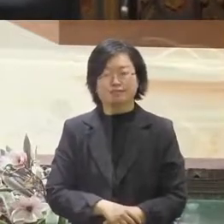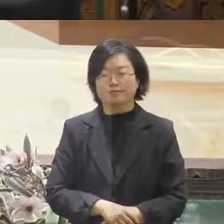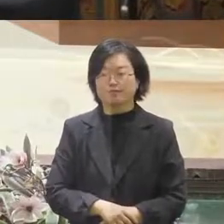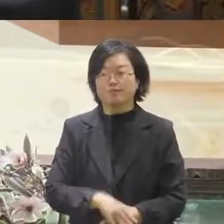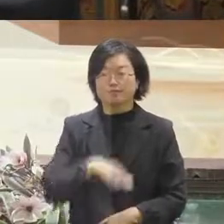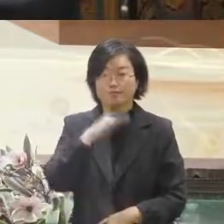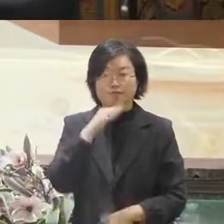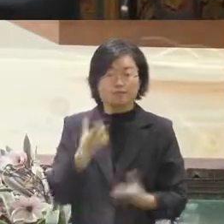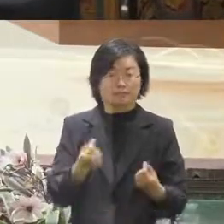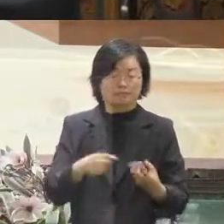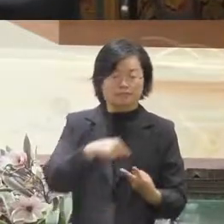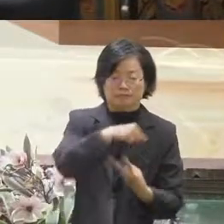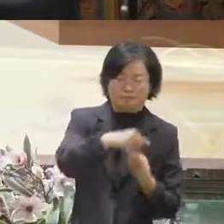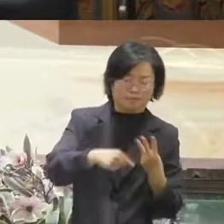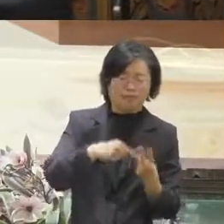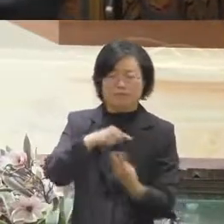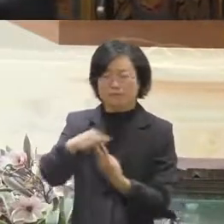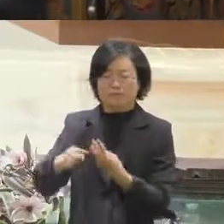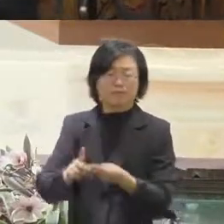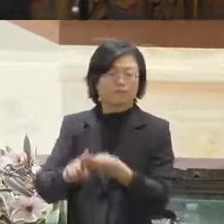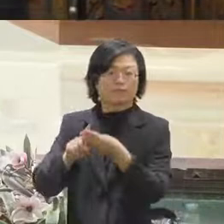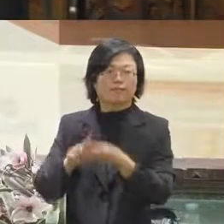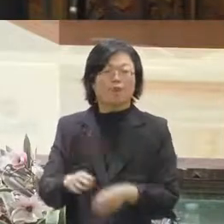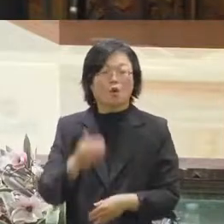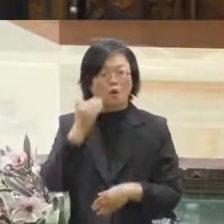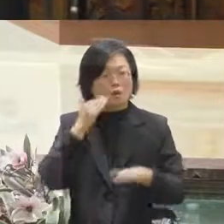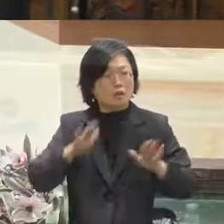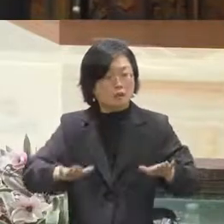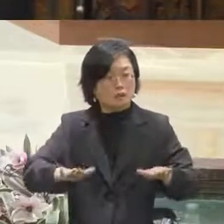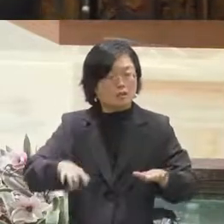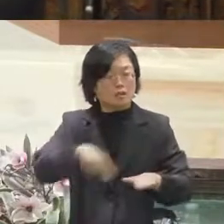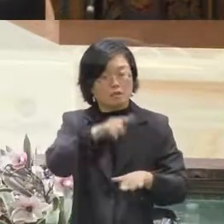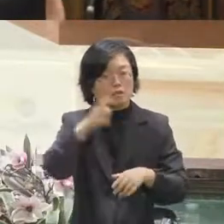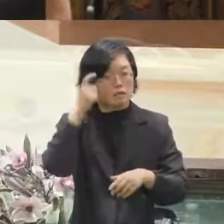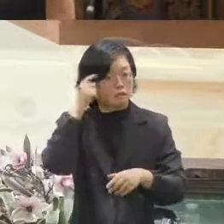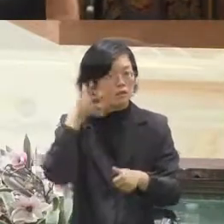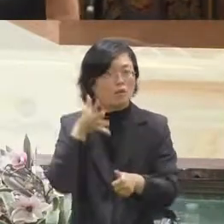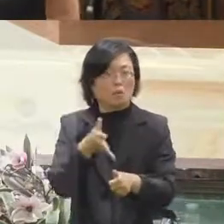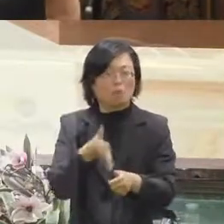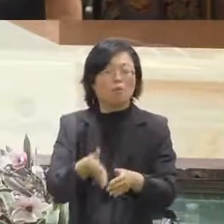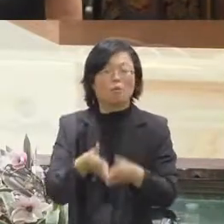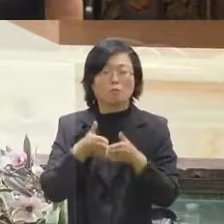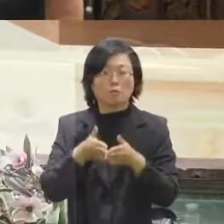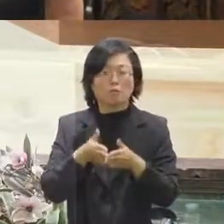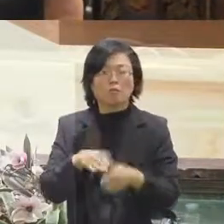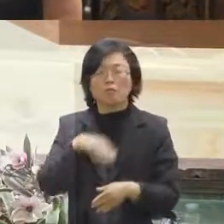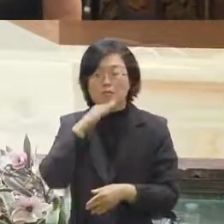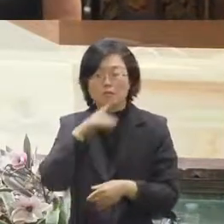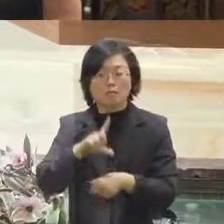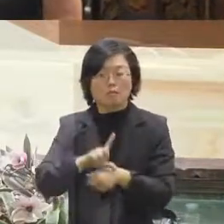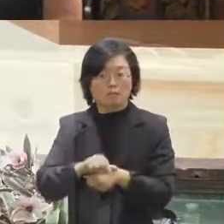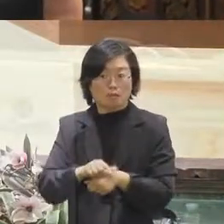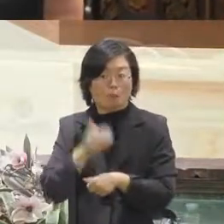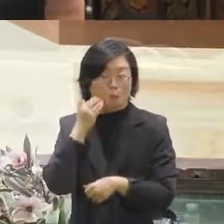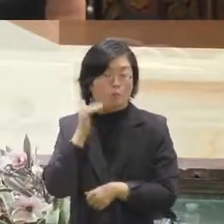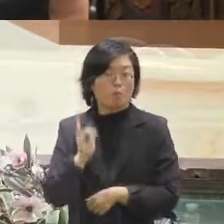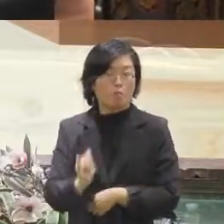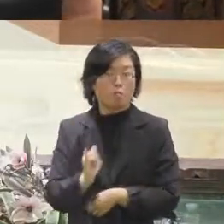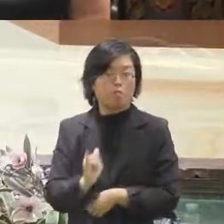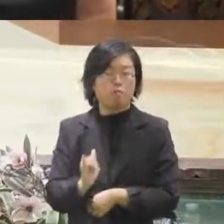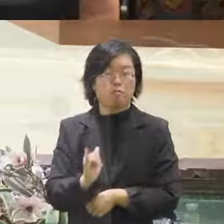為主然後如果說現場觀眾有要提問的部分我們等一下也去看看時間的部分如果允許